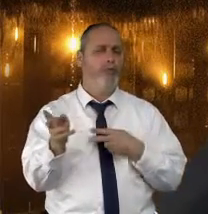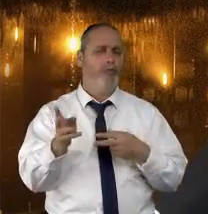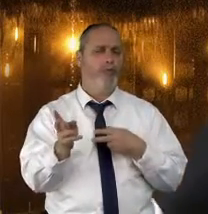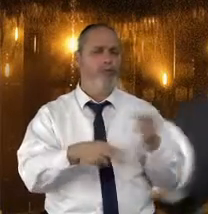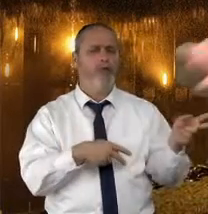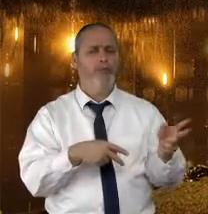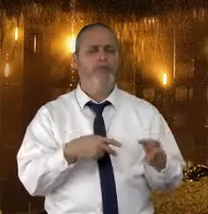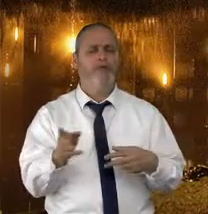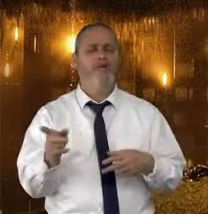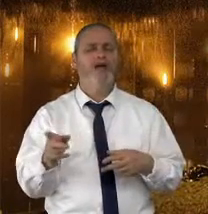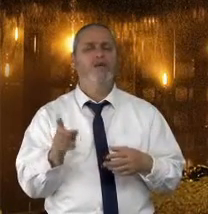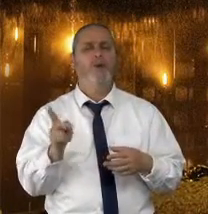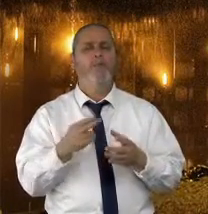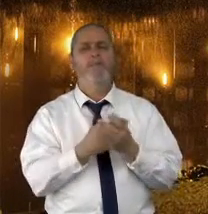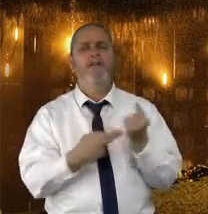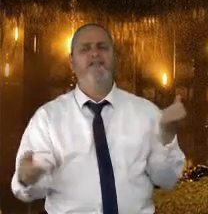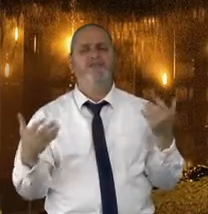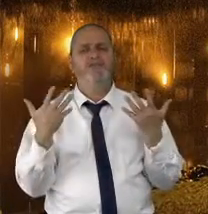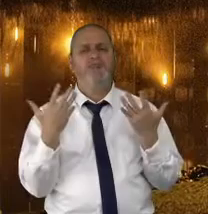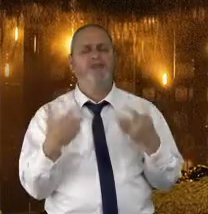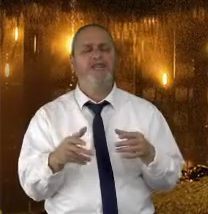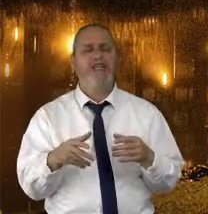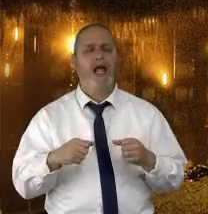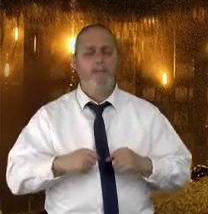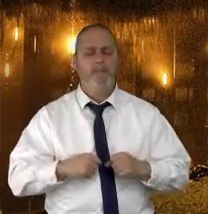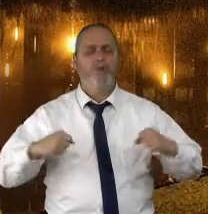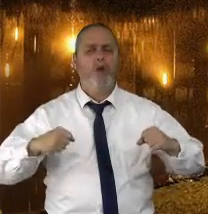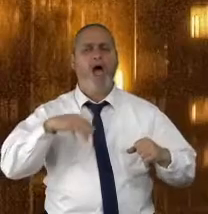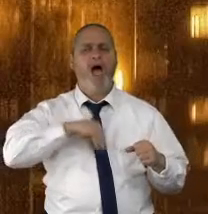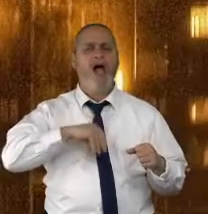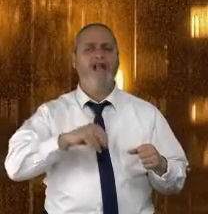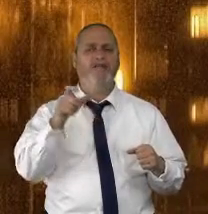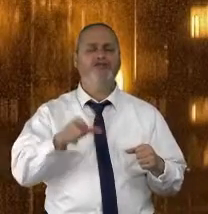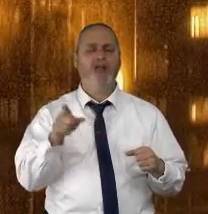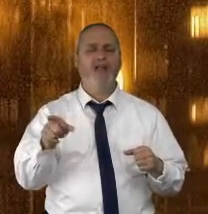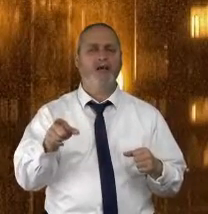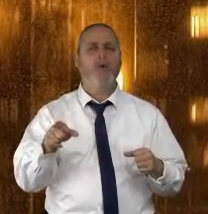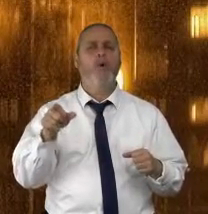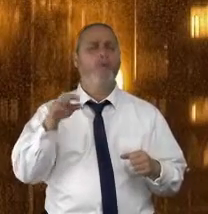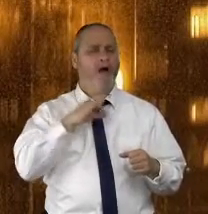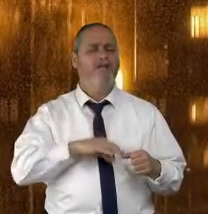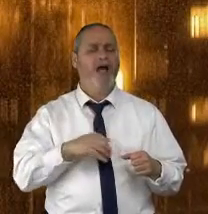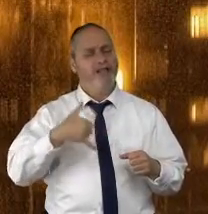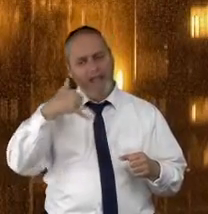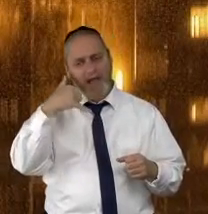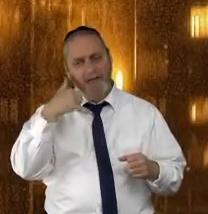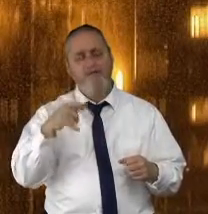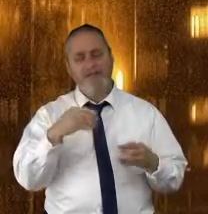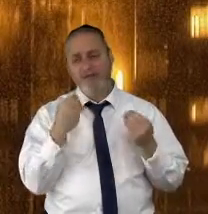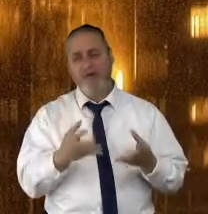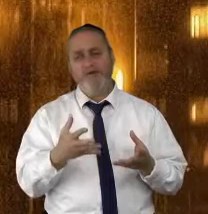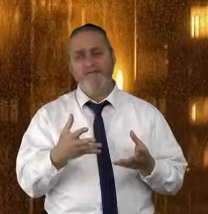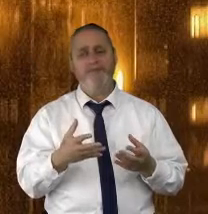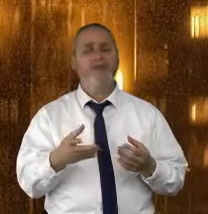איכשהו ירצה להגיב. ואז הוא מפספס את פיתוח האישיות שלו. אז האדם הרוויח טלפון, וזה יכול להיות